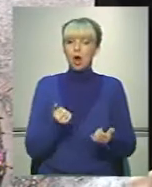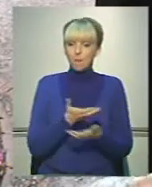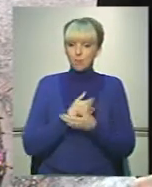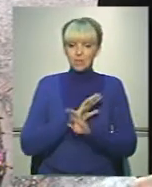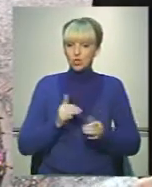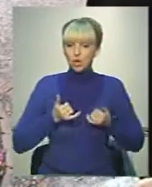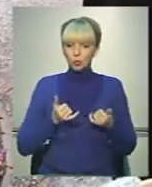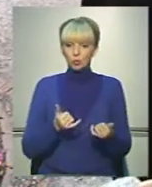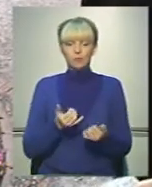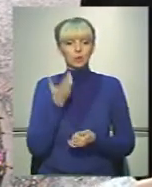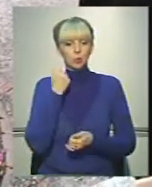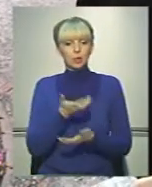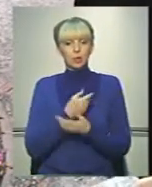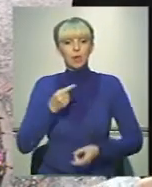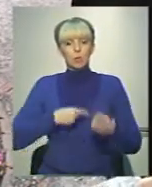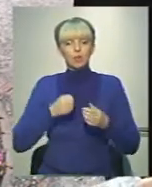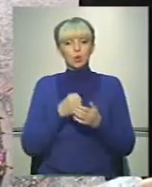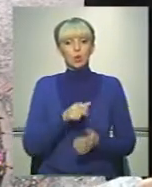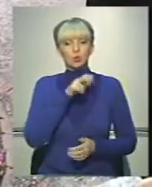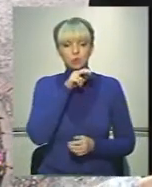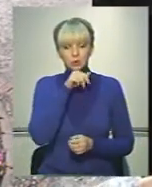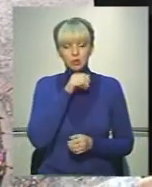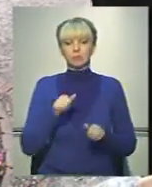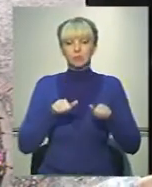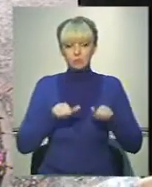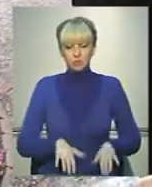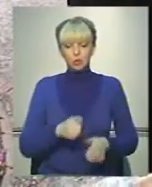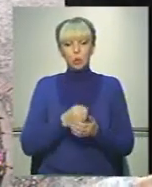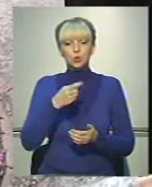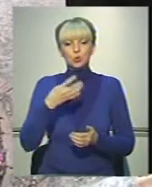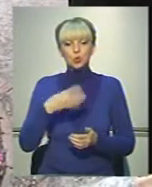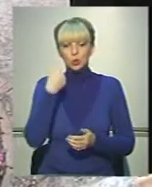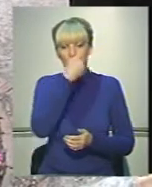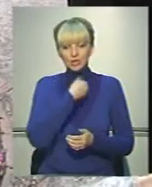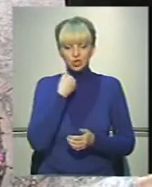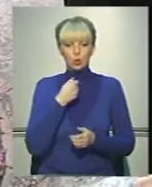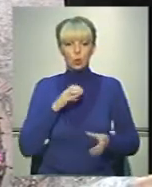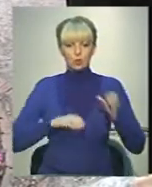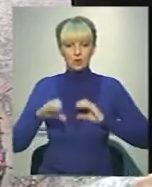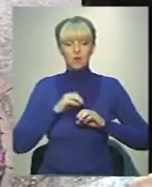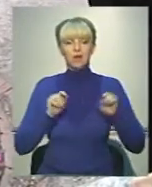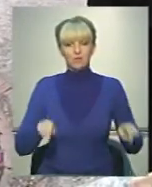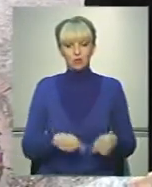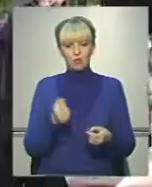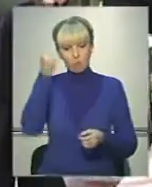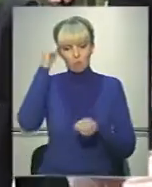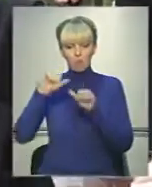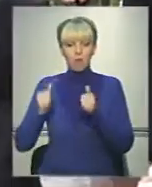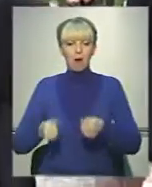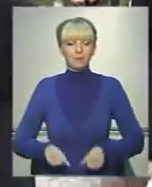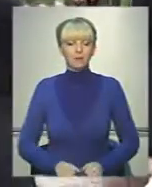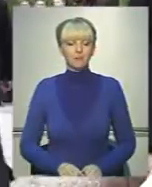шануємо. І коли ми повернулися до Чернівців, вирішили до 140-річчя університету відновити пам'ятник.